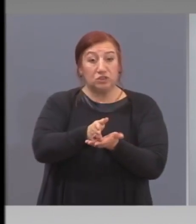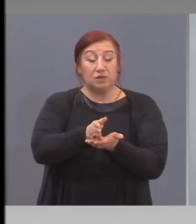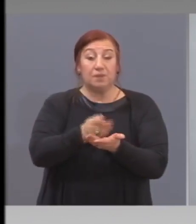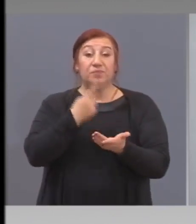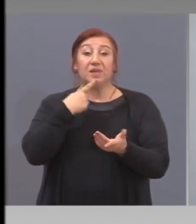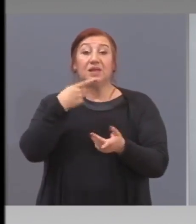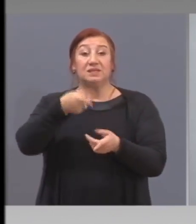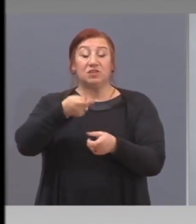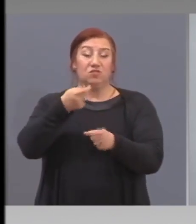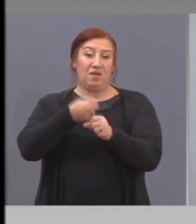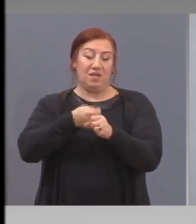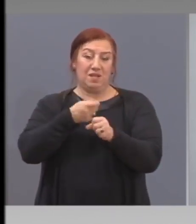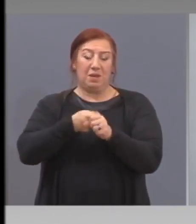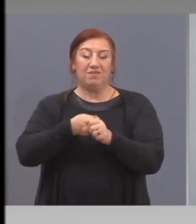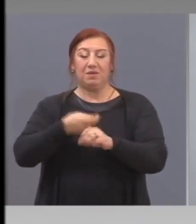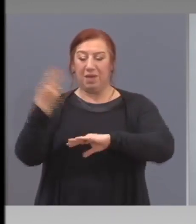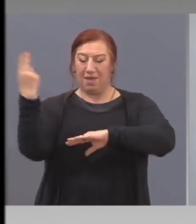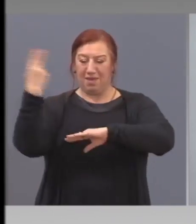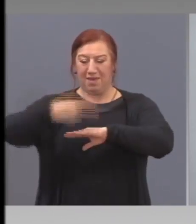създадохме КПП-та.